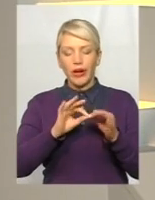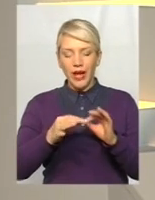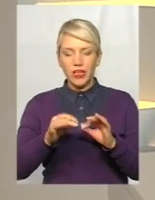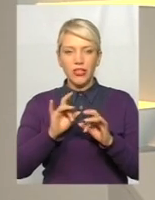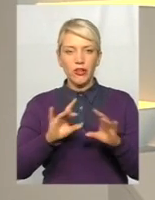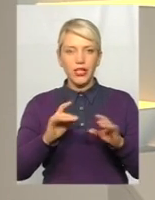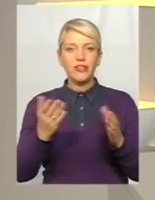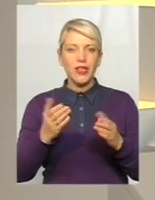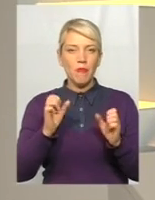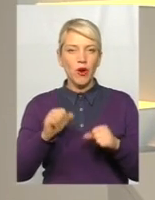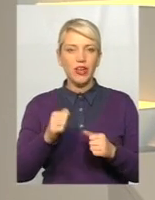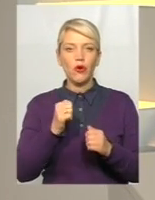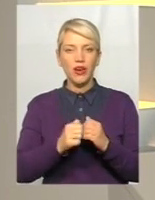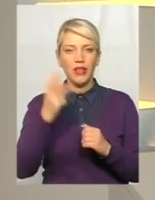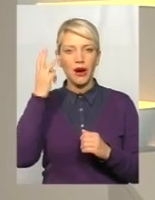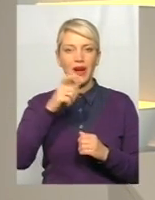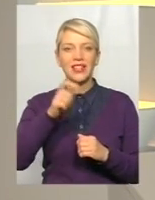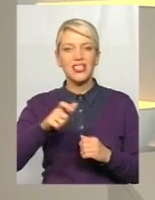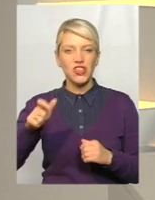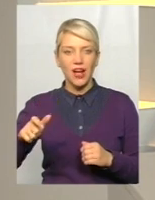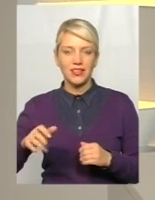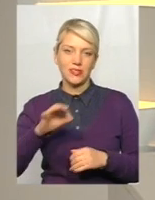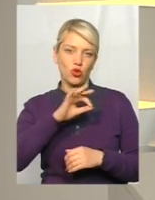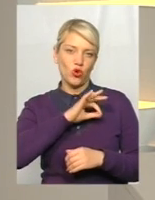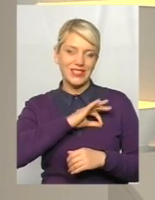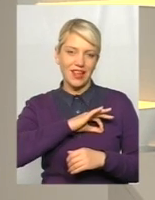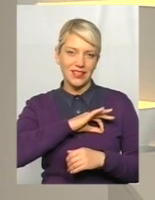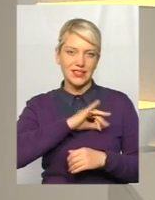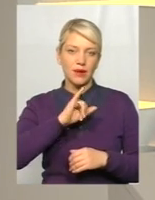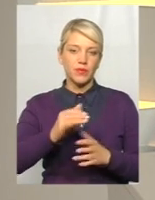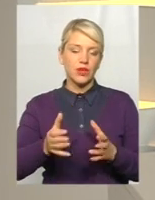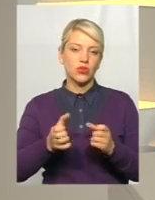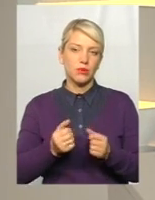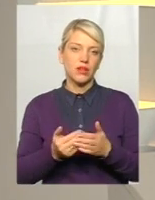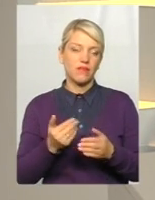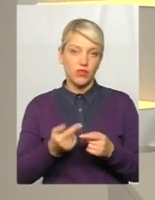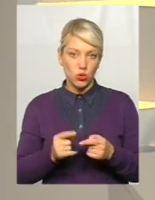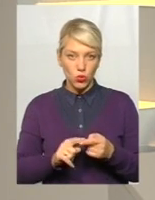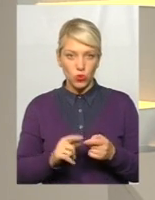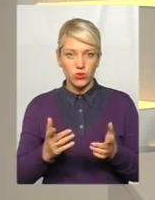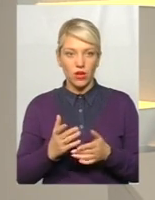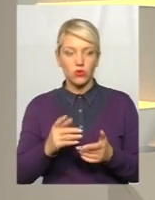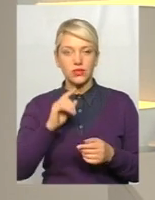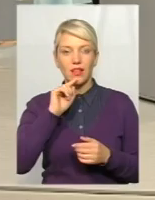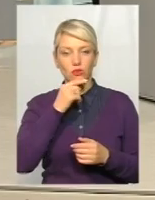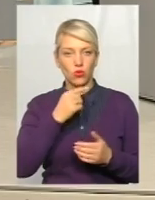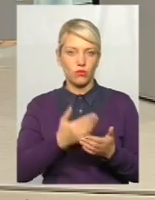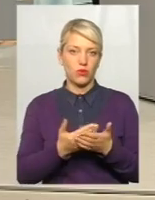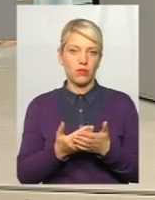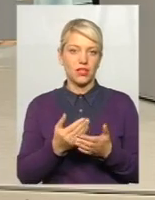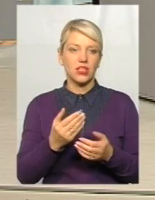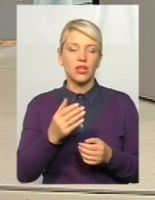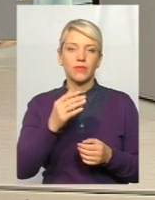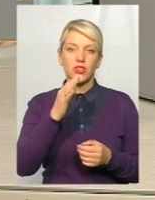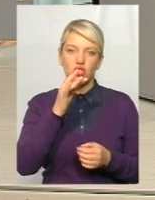чи їм зможе кожен хмельничанин скористатися і отримати від того також якусь економію, можливо, часу,